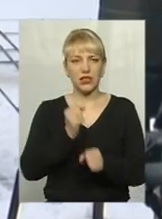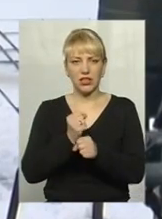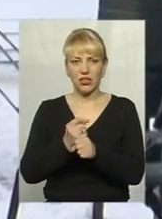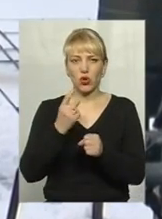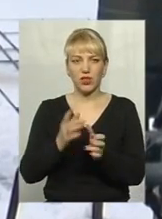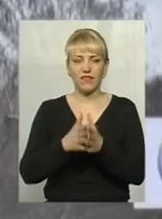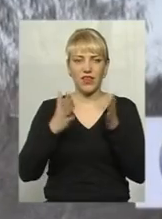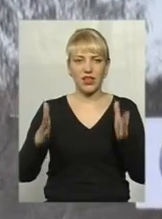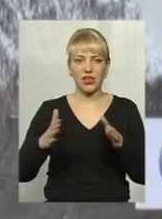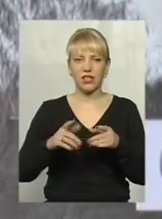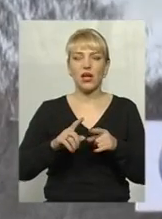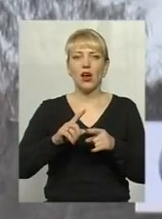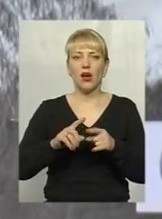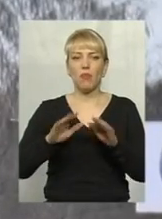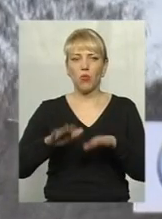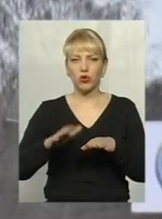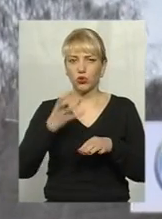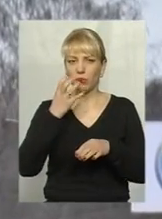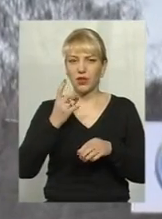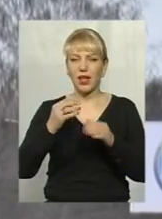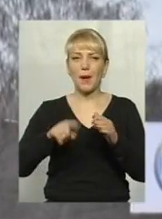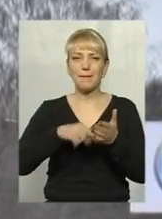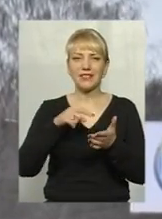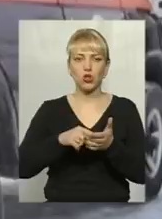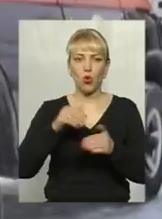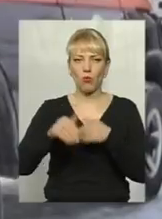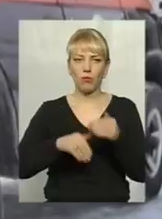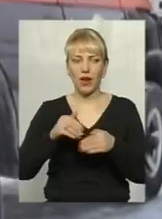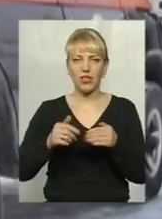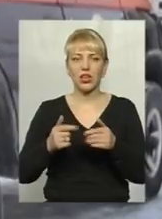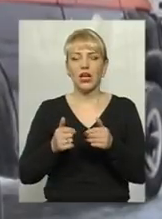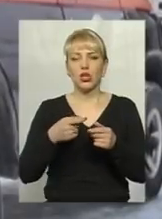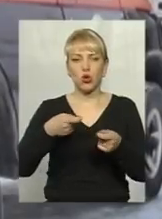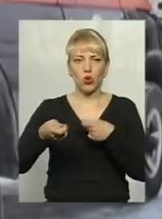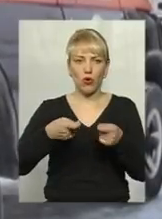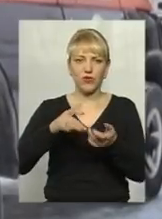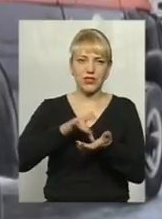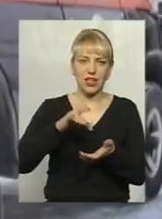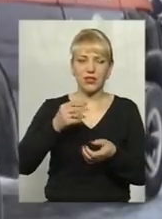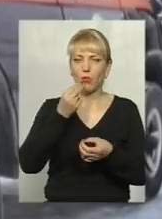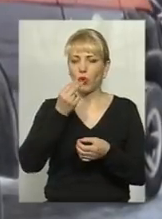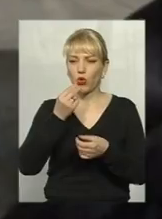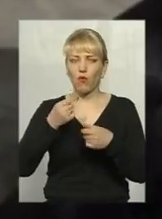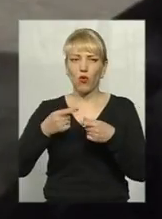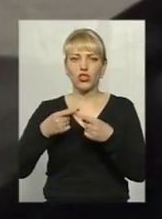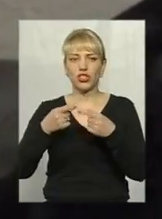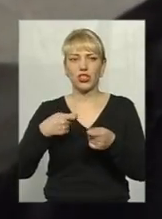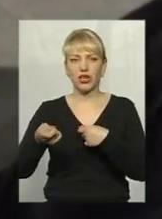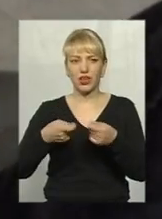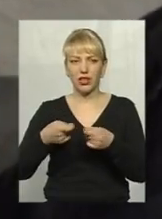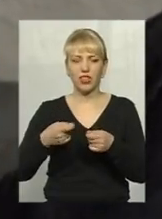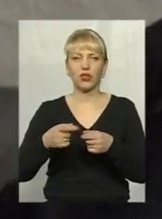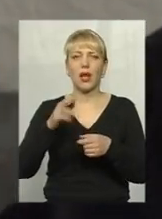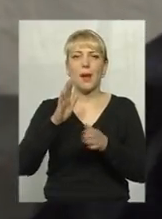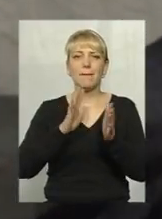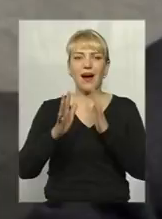великий мобільний пункт обігріву на міському пляжі. Поряд торгові центри, продовольчий ринок, міський парк імені Чекмана. Людей там завжди